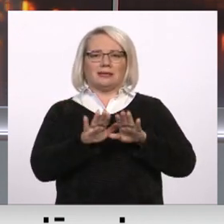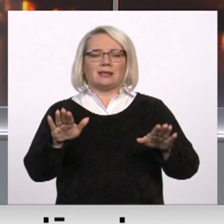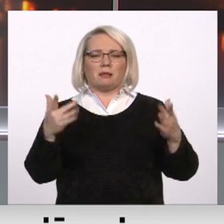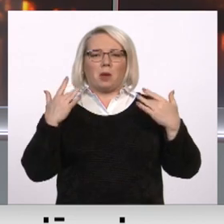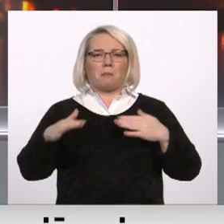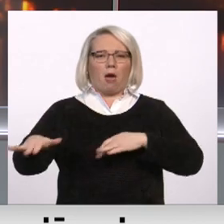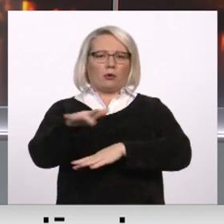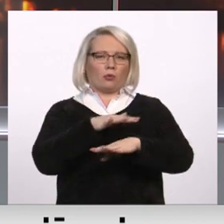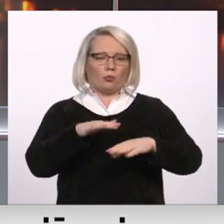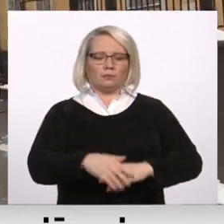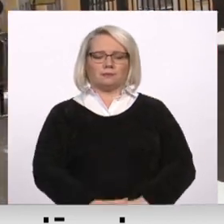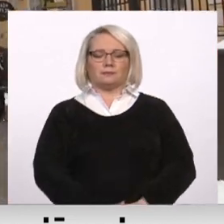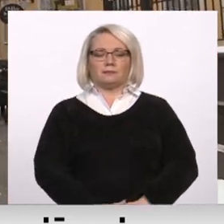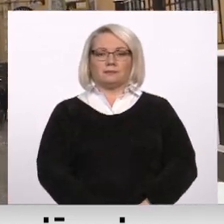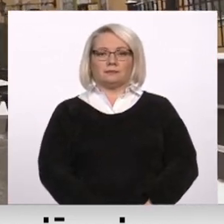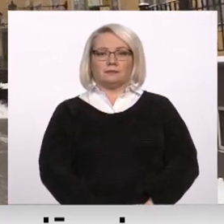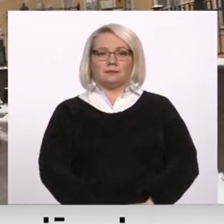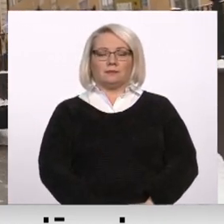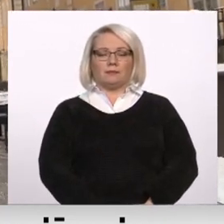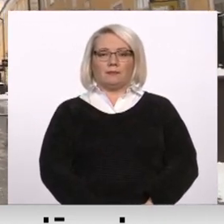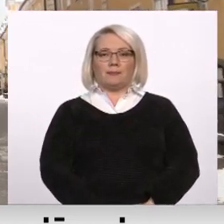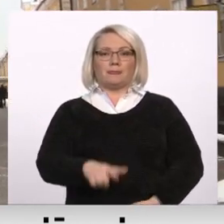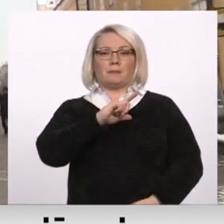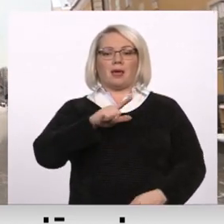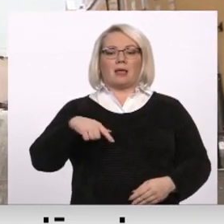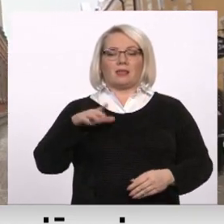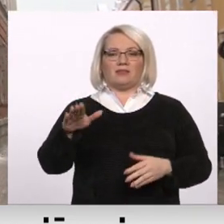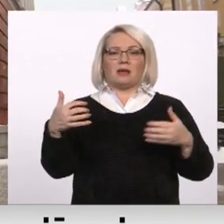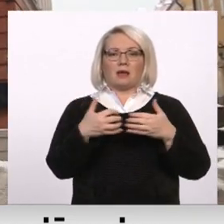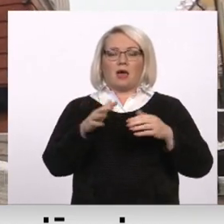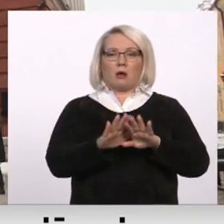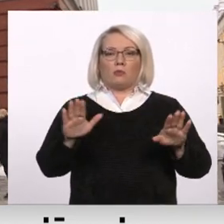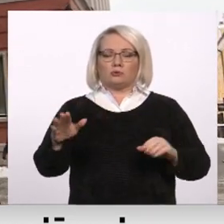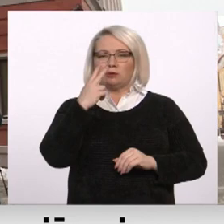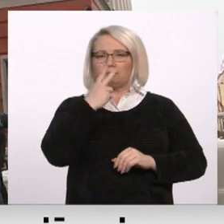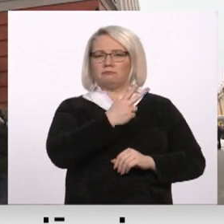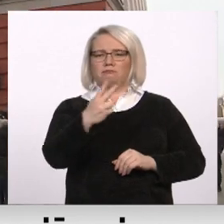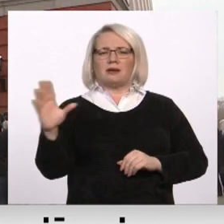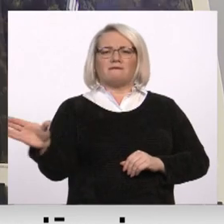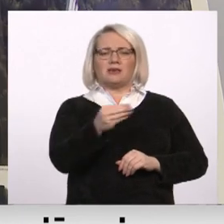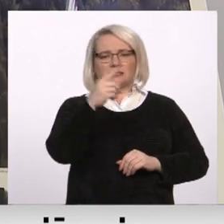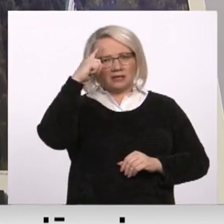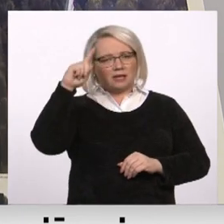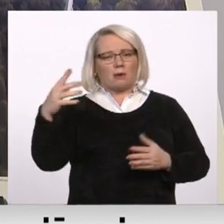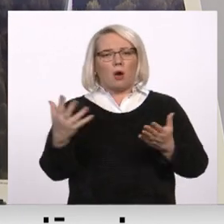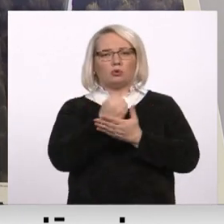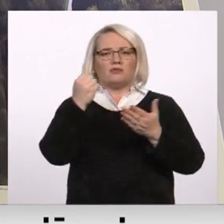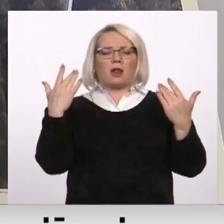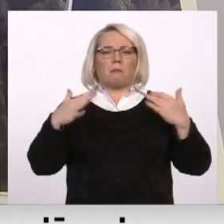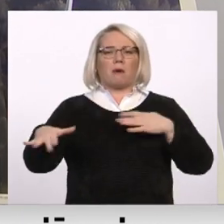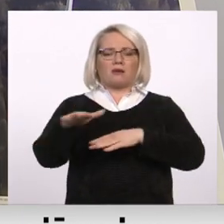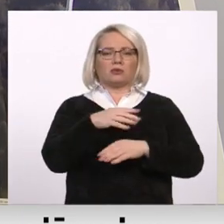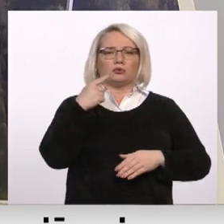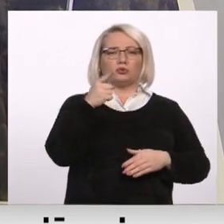Davids Freidenfelds. Pie Latvijas kara muzeja turpmāk būs apskatāma visa zināmā uzvars parka vēsturi no